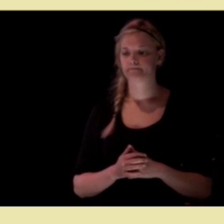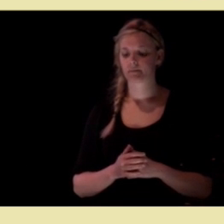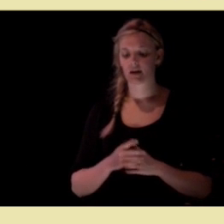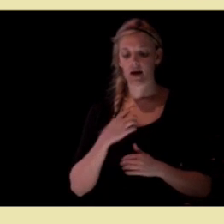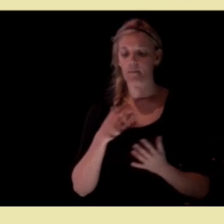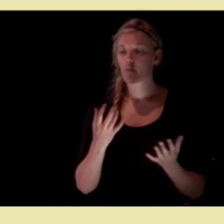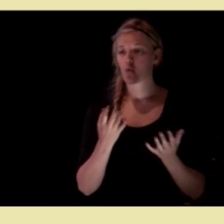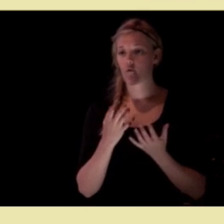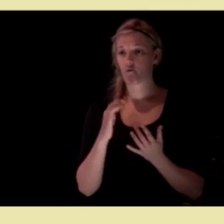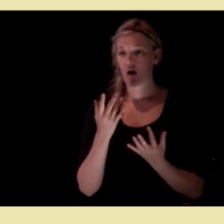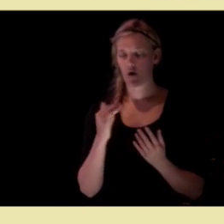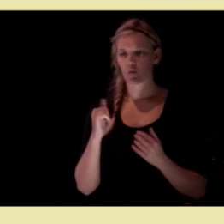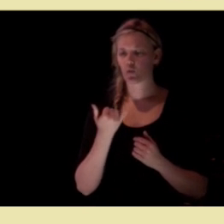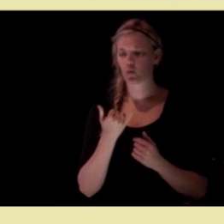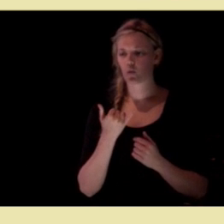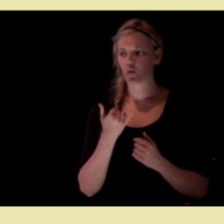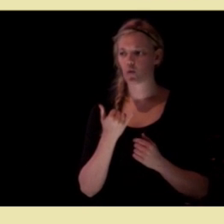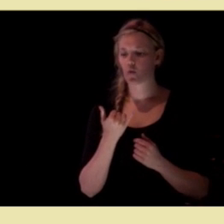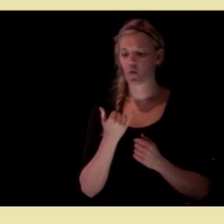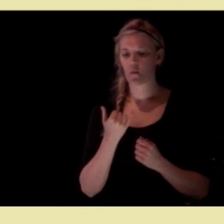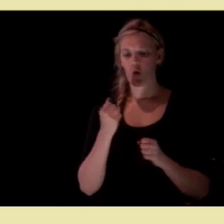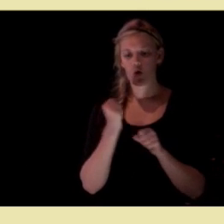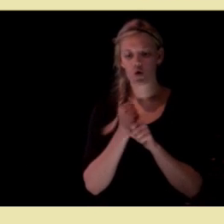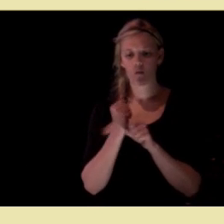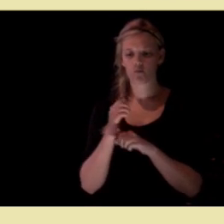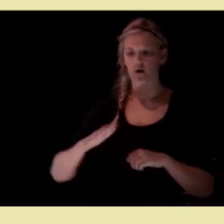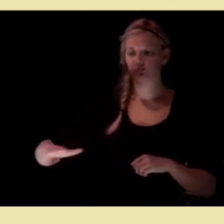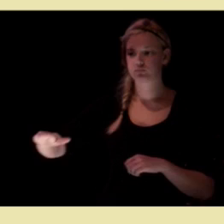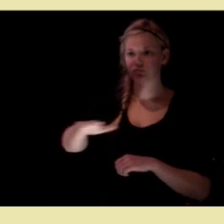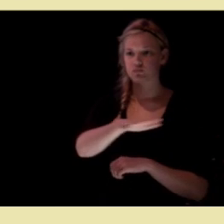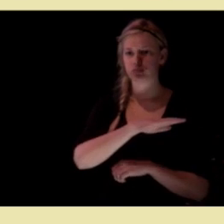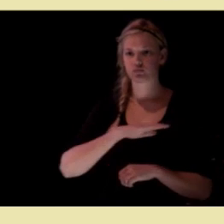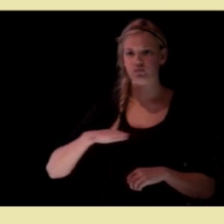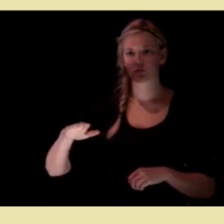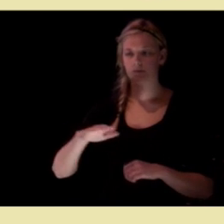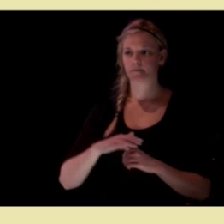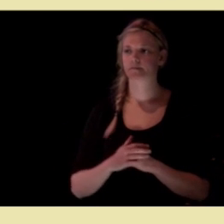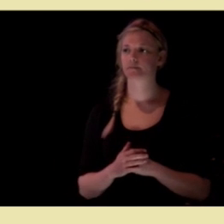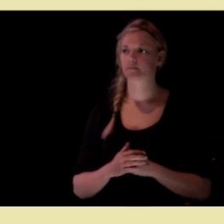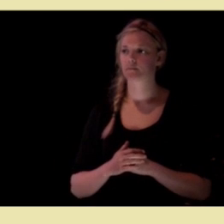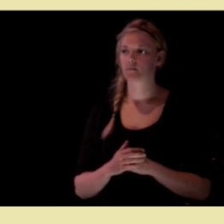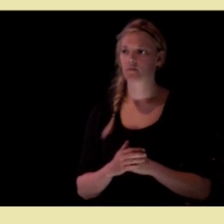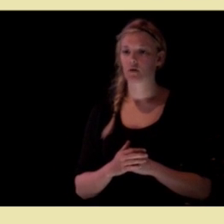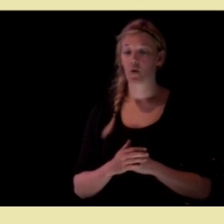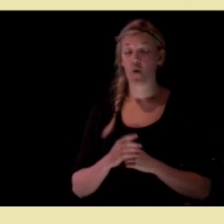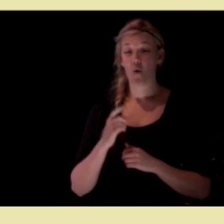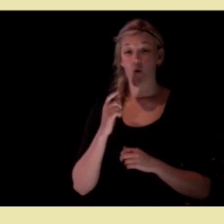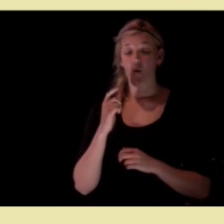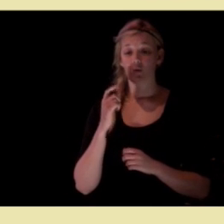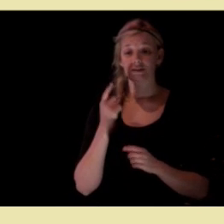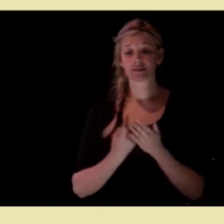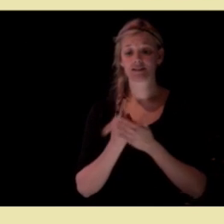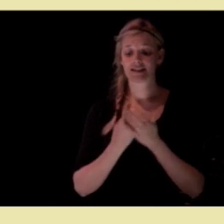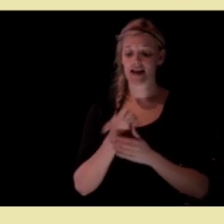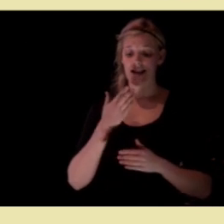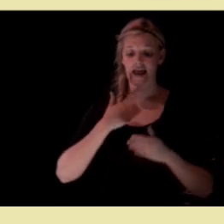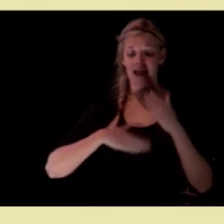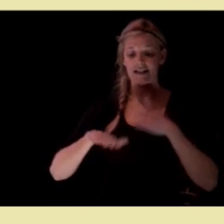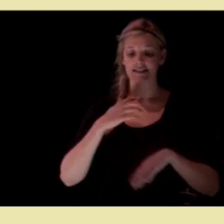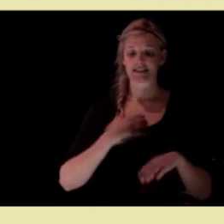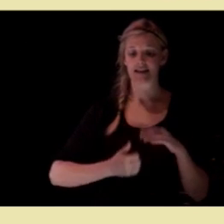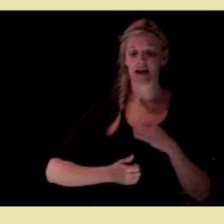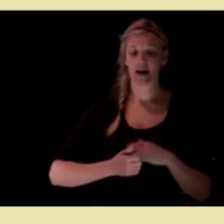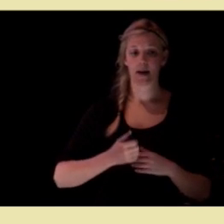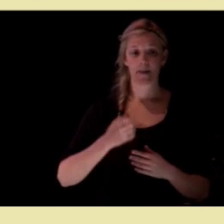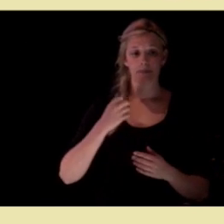behov for å jobbe på et bredt felt, og der kommer ikke minst helseministeren med de